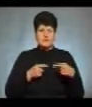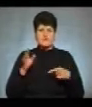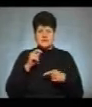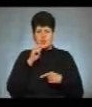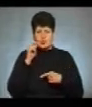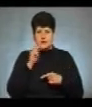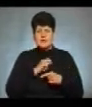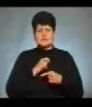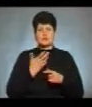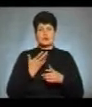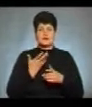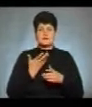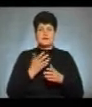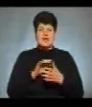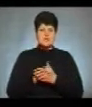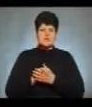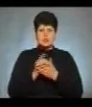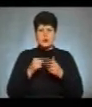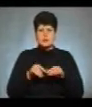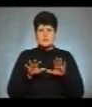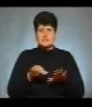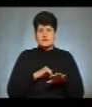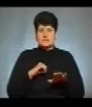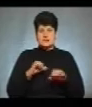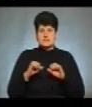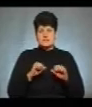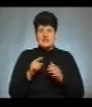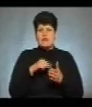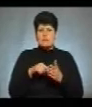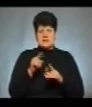асоціації органів місцевого самоврядування у міській раді.